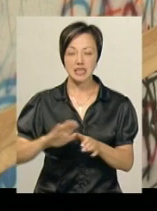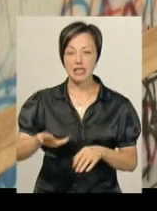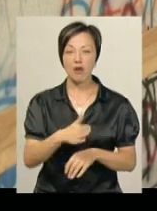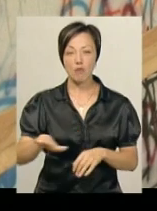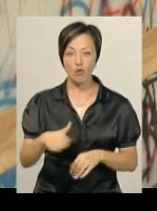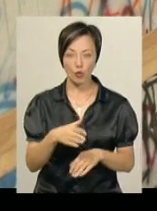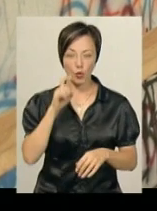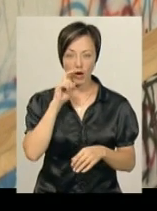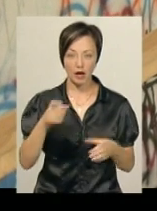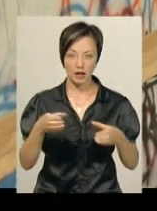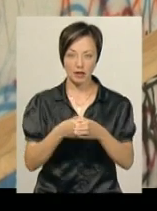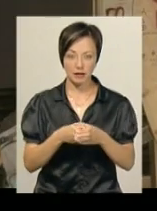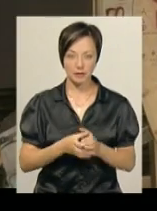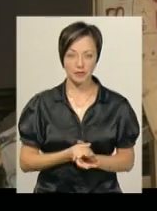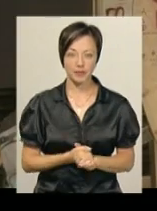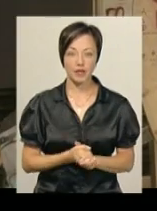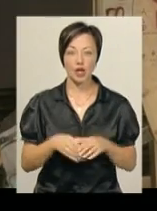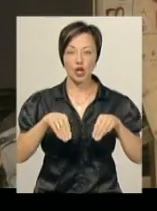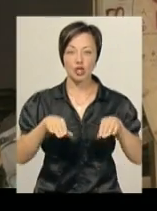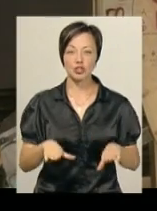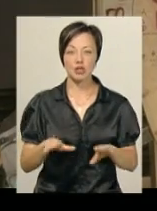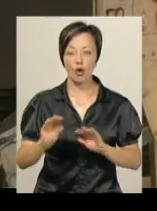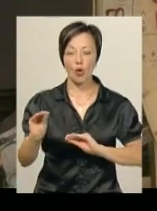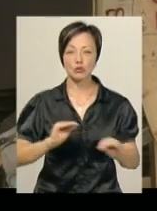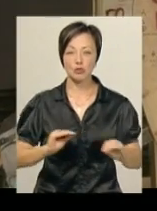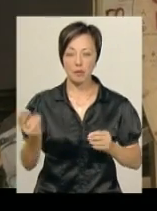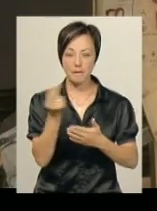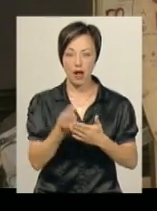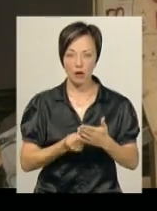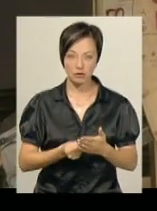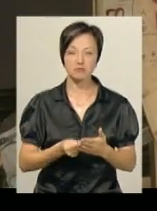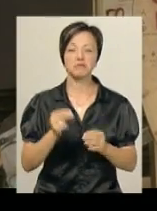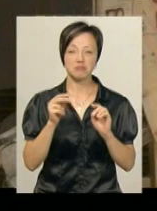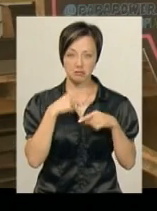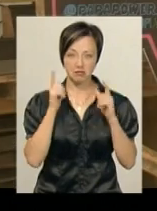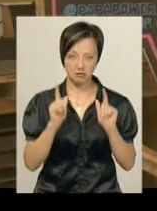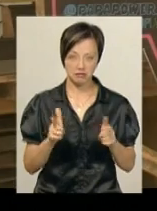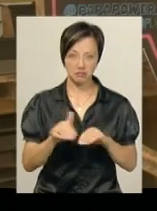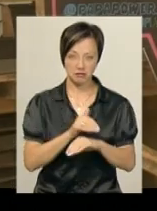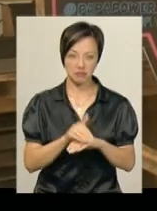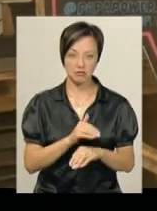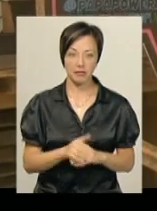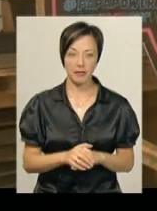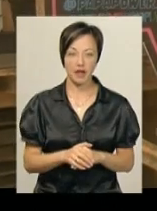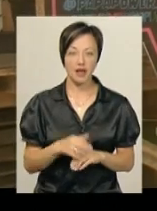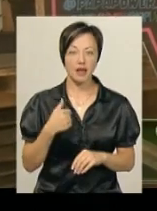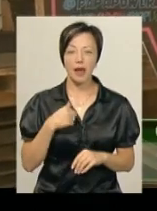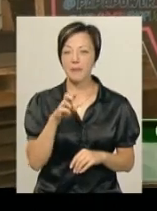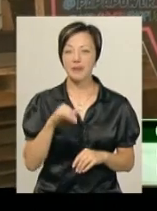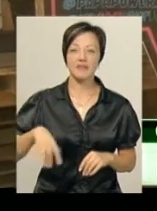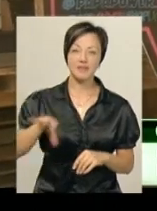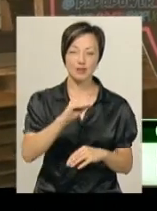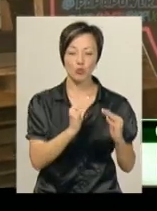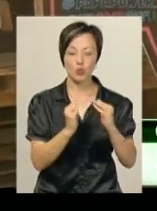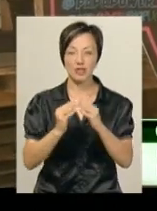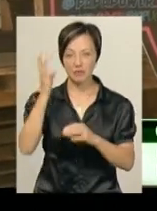Хмельницькій області Сергій Грищишин. Рішення оздобити приміщення малюнками він схвалює. «Я б всі будинки розмалював в